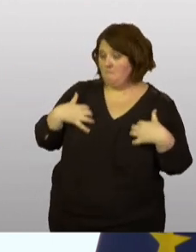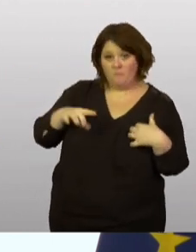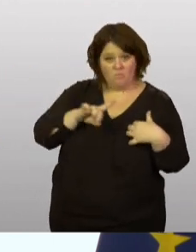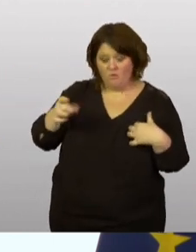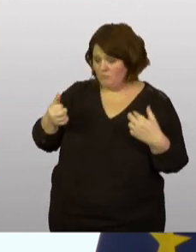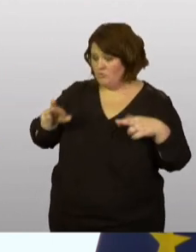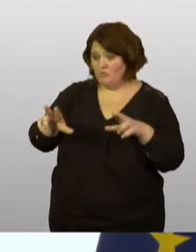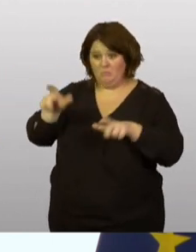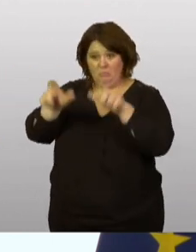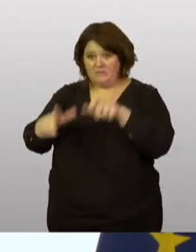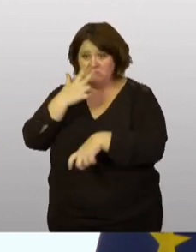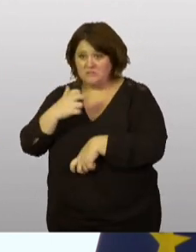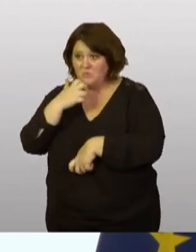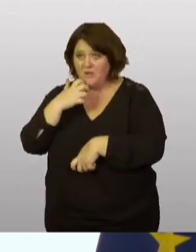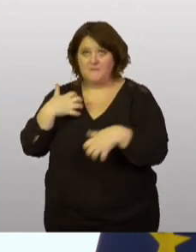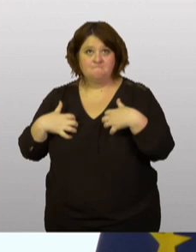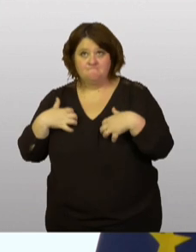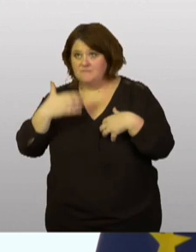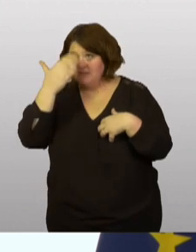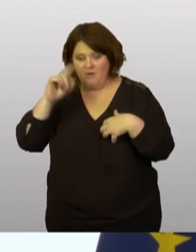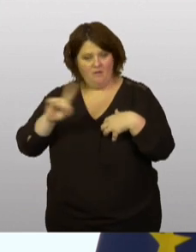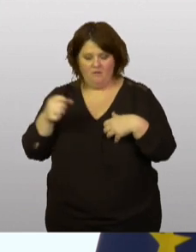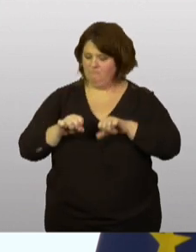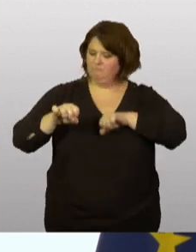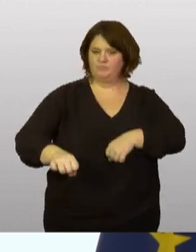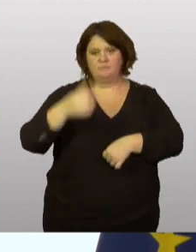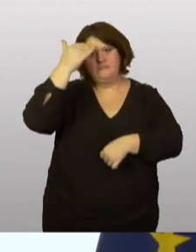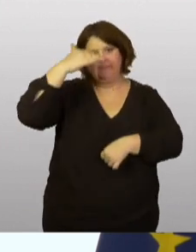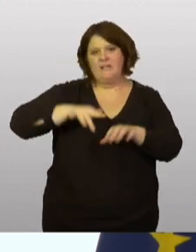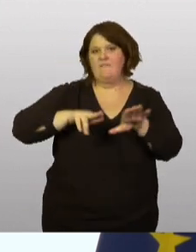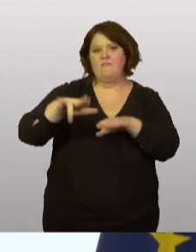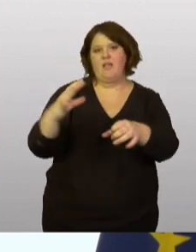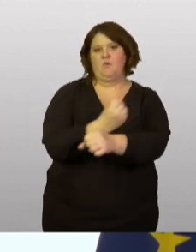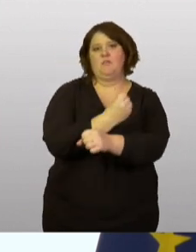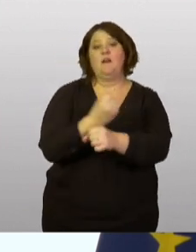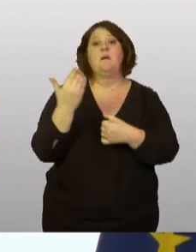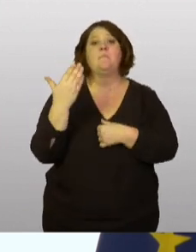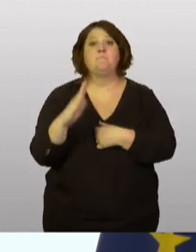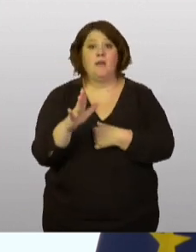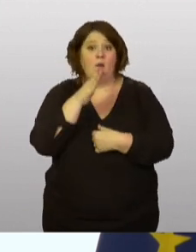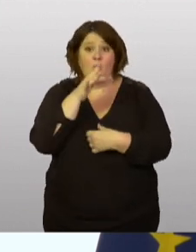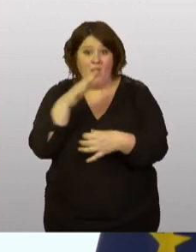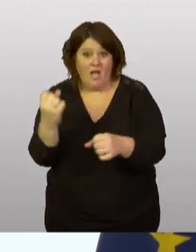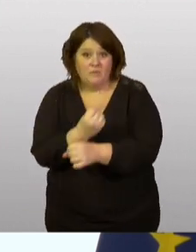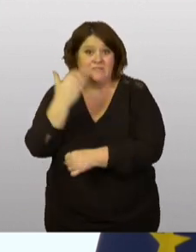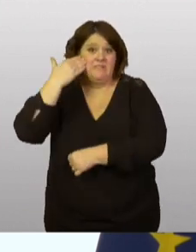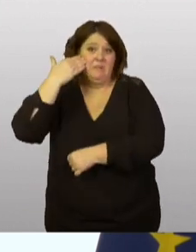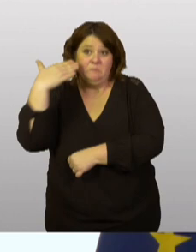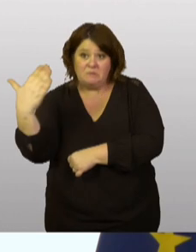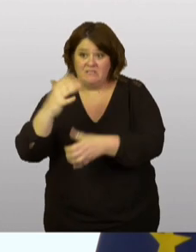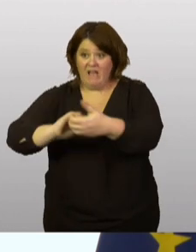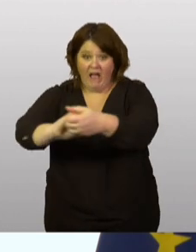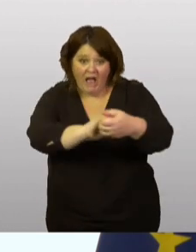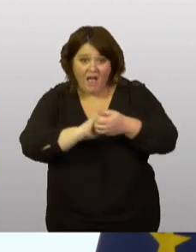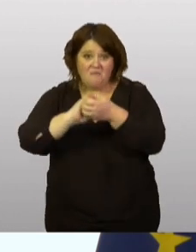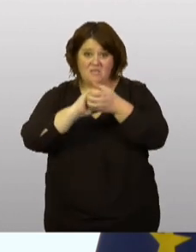citoyens. Personne n'en doute, mais nous ne pourrons pas l'atteindre sans aide de nos amis, sans